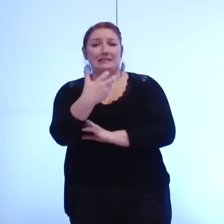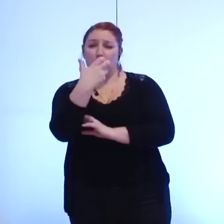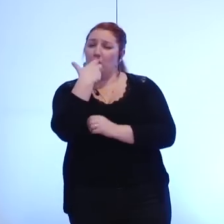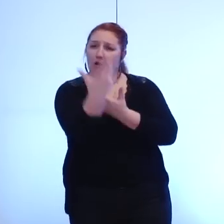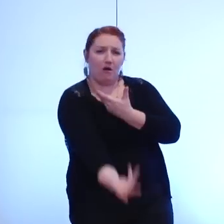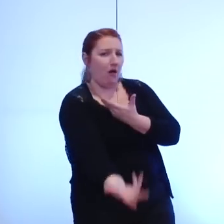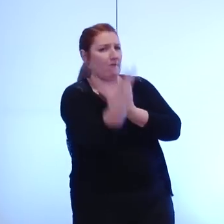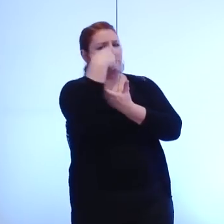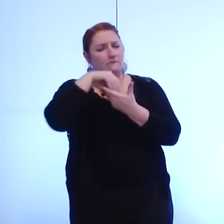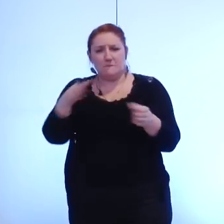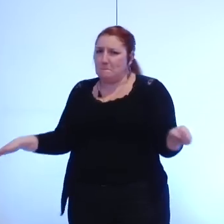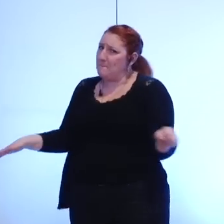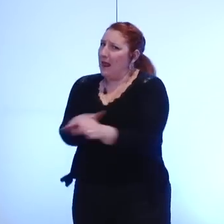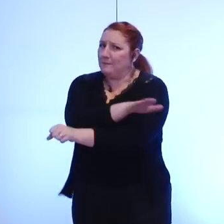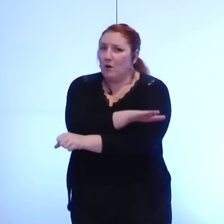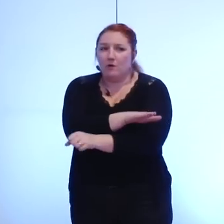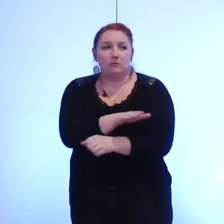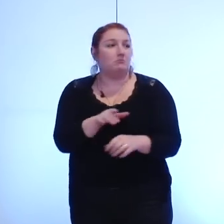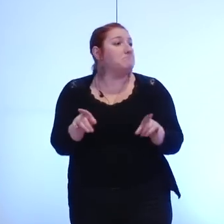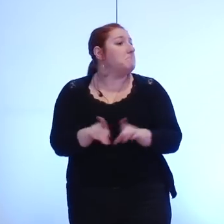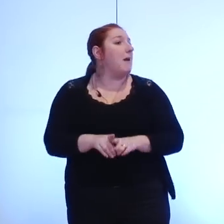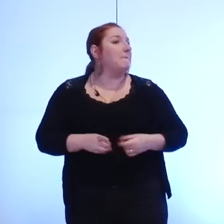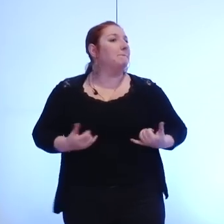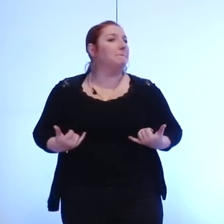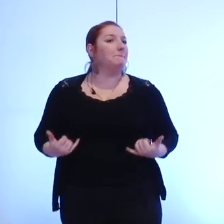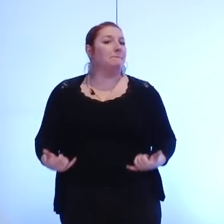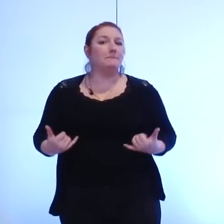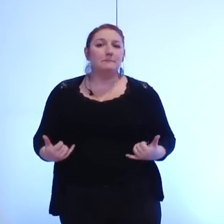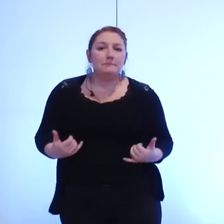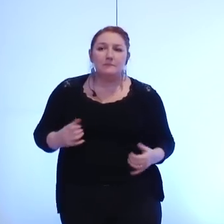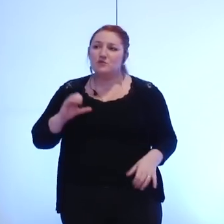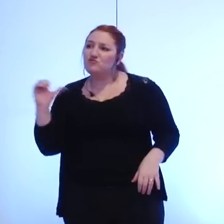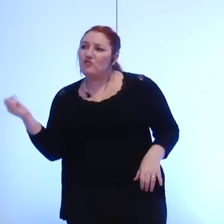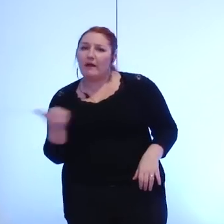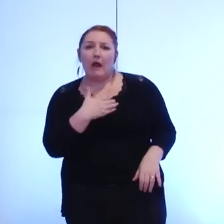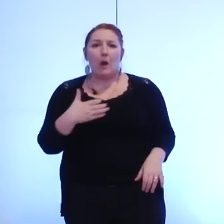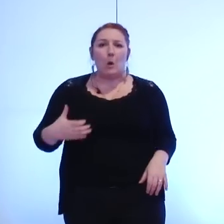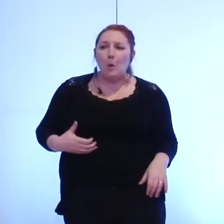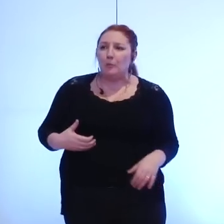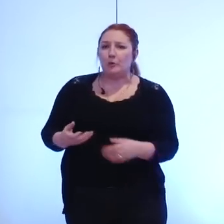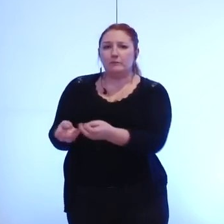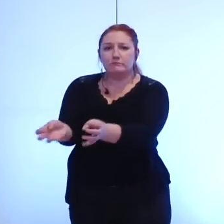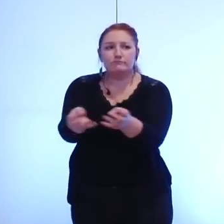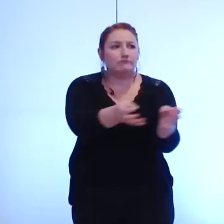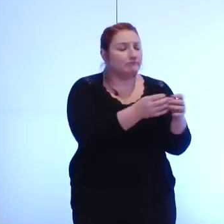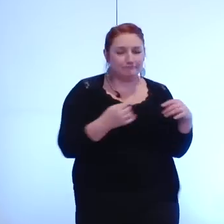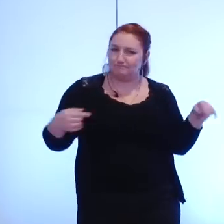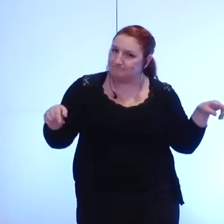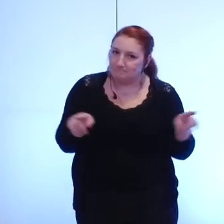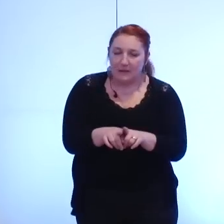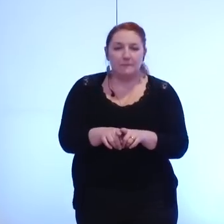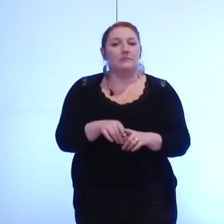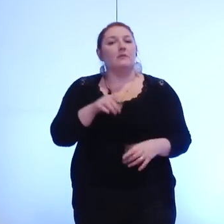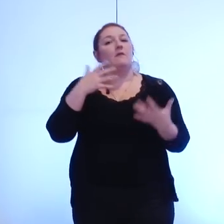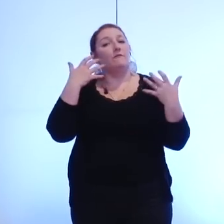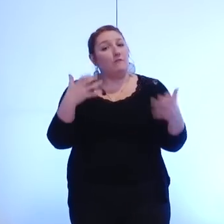au moins aussi bien que ce que nous le faisons déjà dans nos communes nous avons l'ambition monsieur le président que la